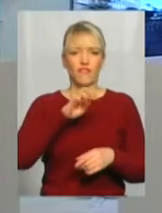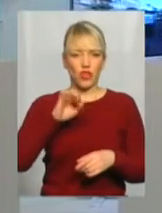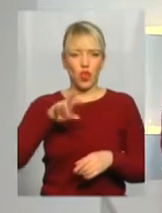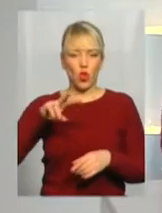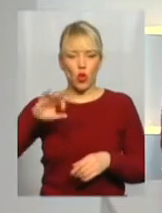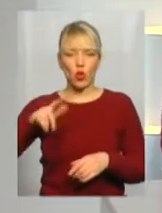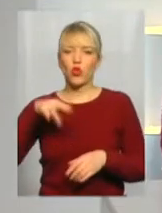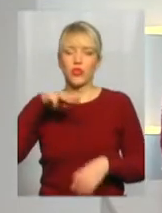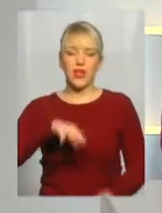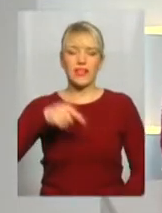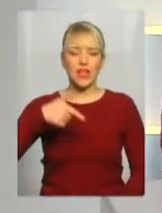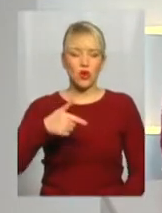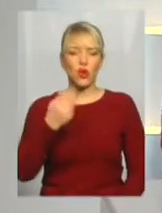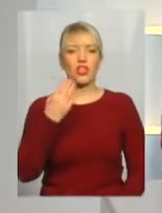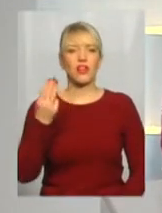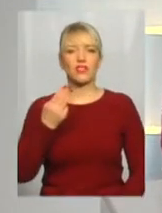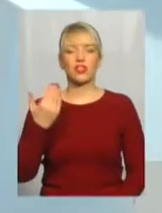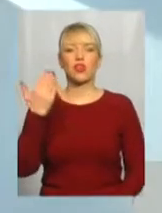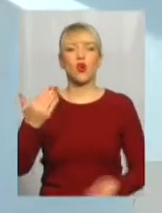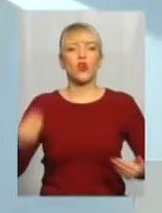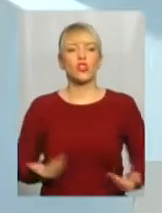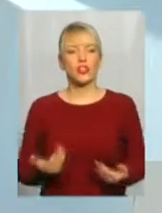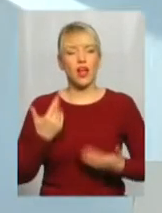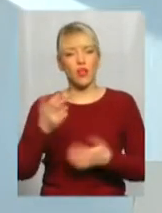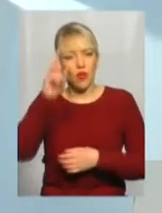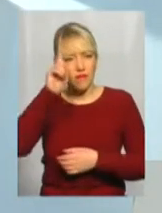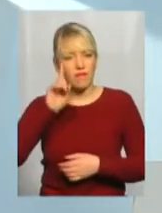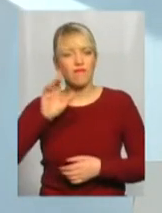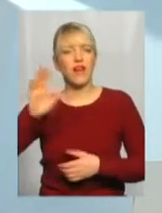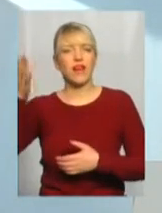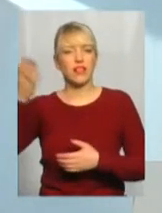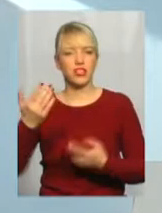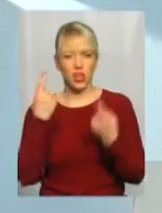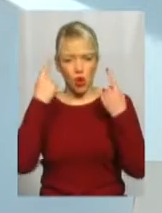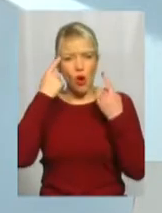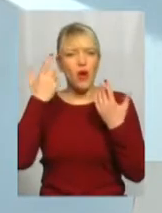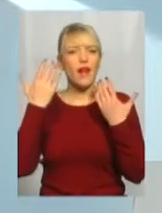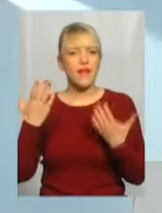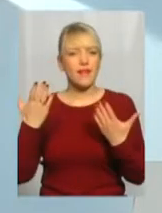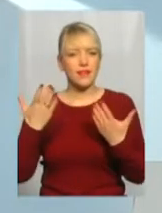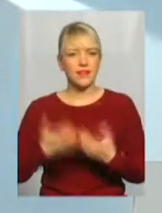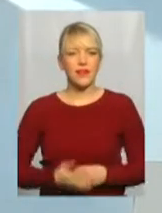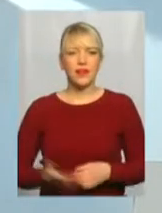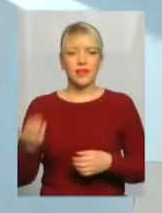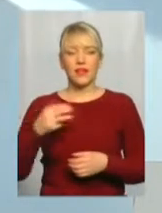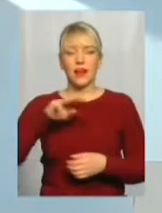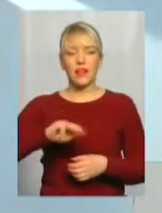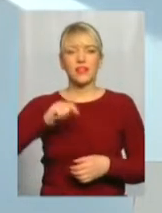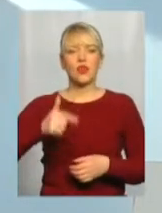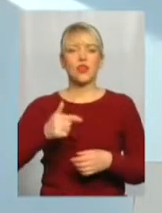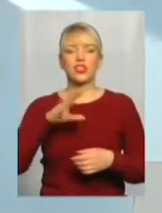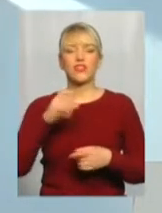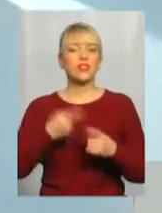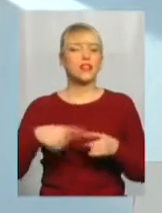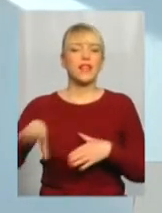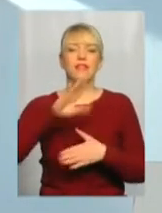Шевченка, його життя і його велич, і його геній, який… Ну, Тарас Шевченко – це наше все.